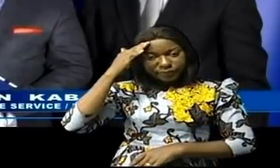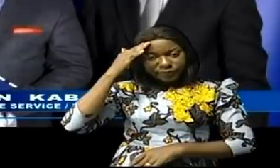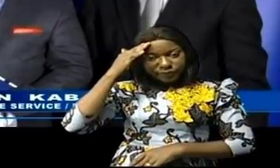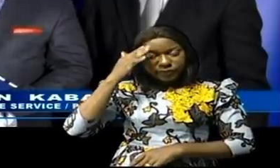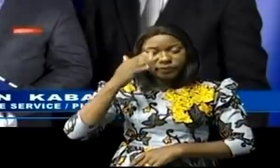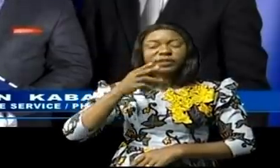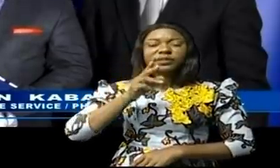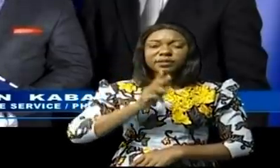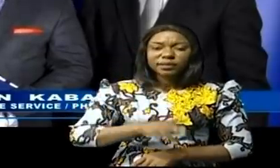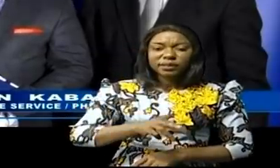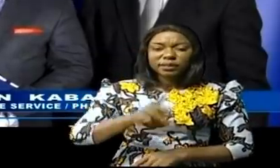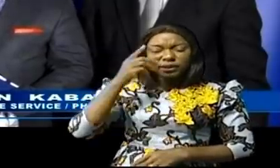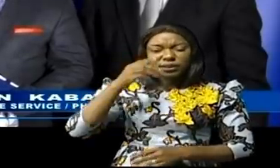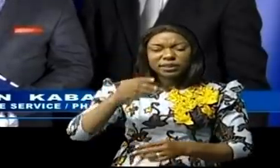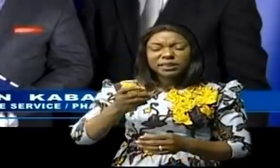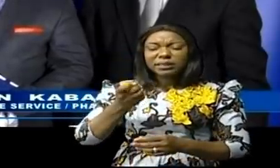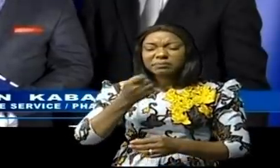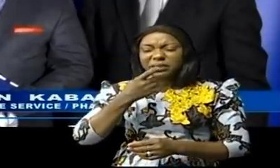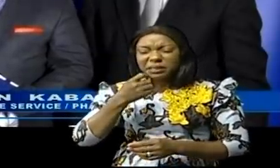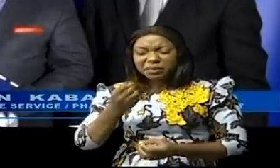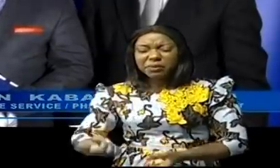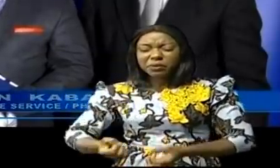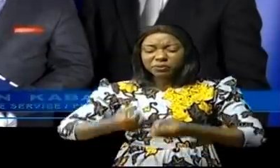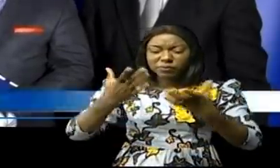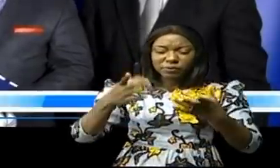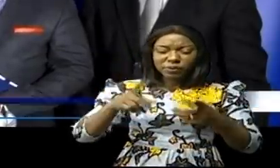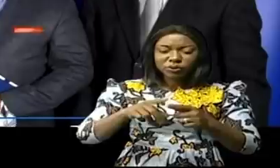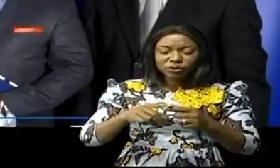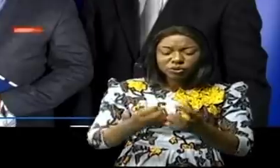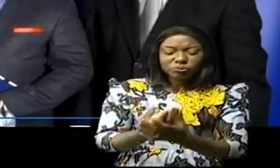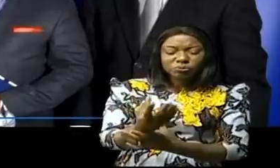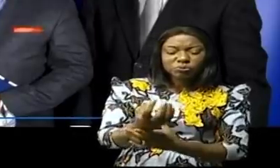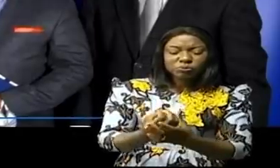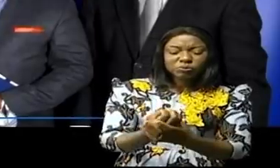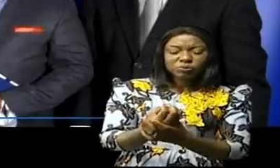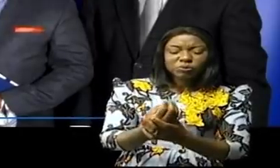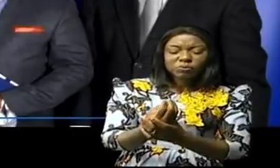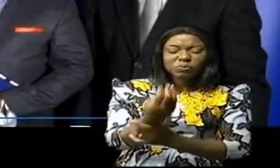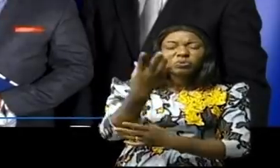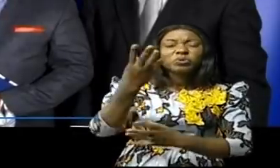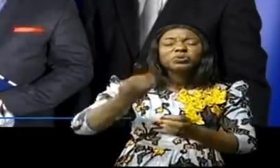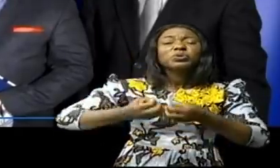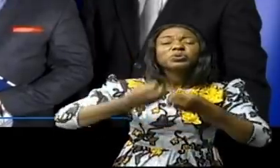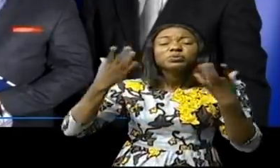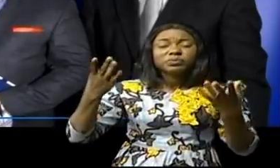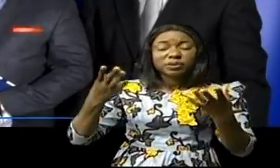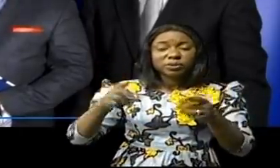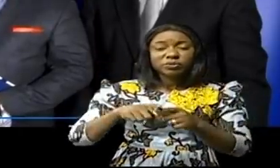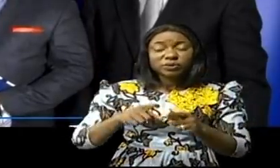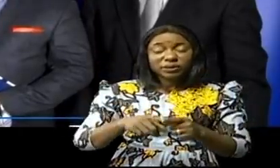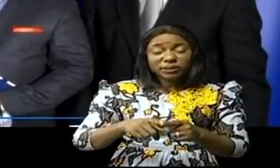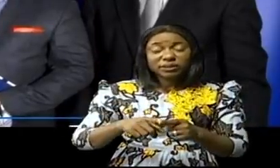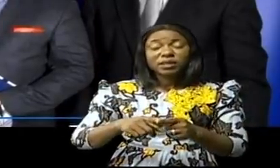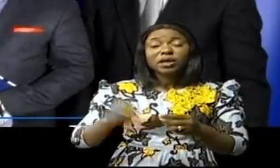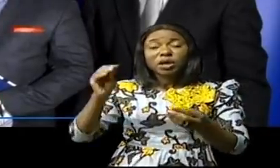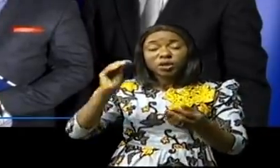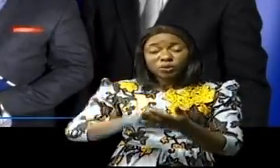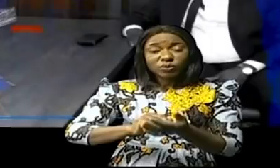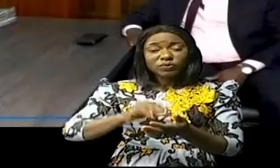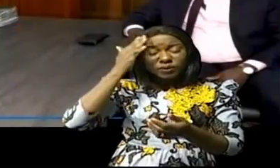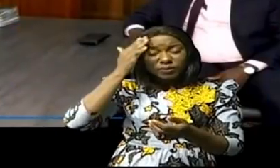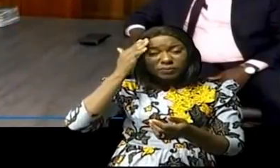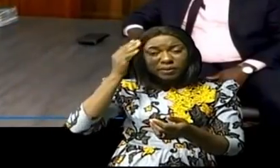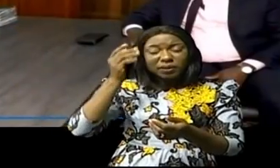réalité sur les quantités de médicaments non seulement produits par notre pays mais également les quantités de produits qui entrent dans ce pays.